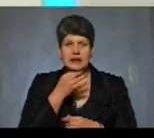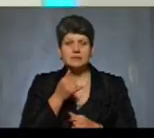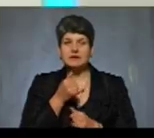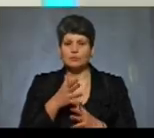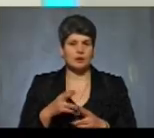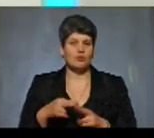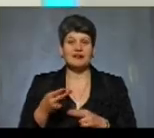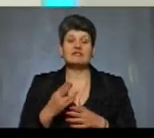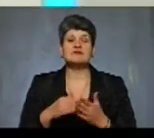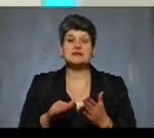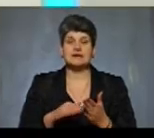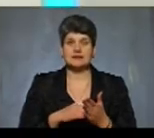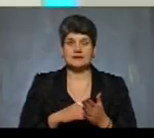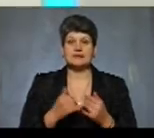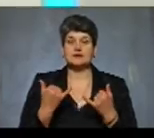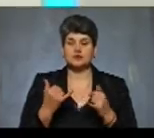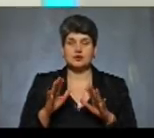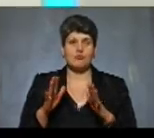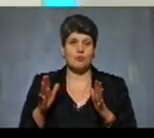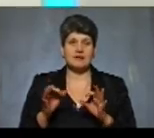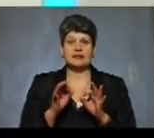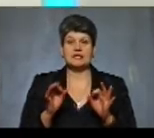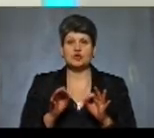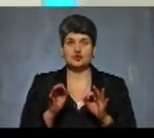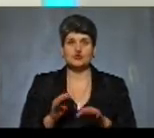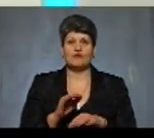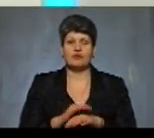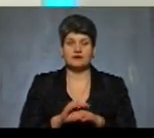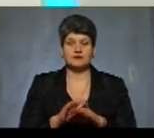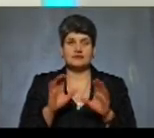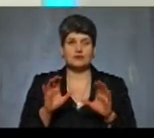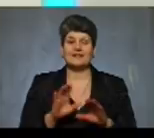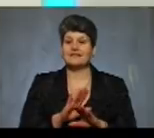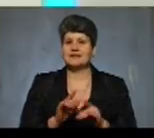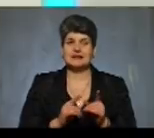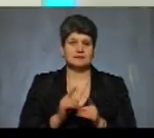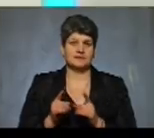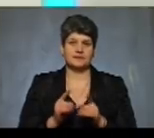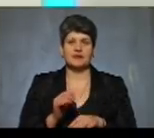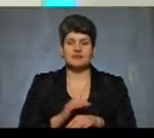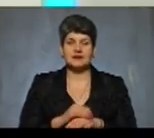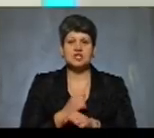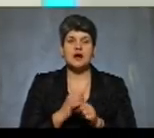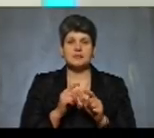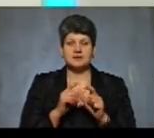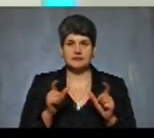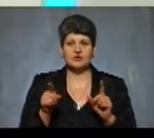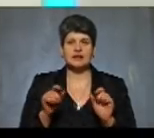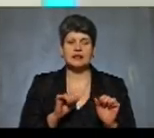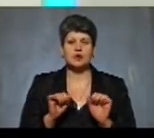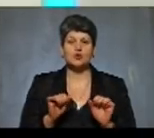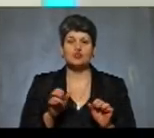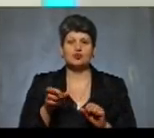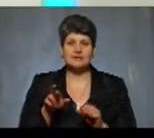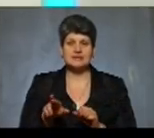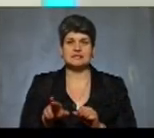повертати взагалі? На даний момент нічого, фактично, в законодавстві не змінилося. Фактично, аптечні заклади керуються в